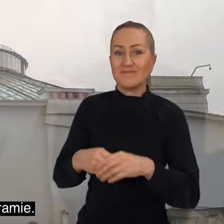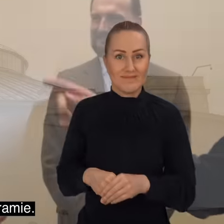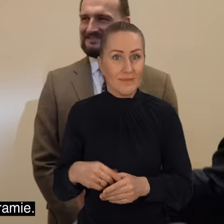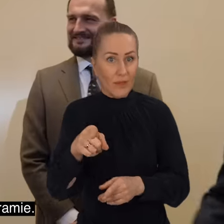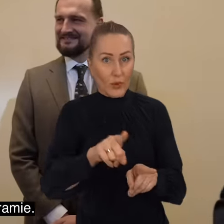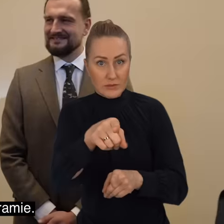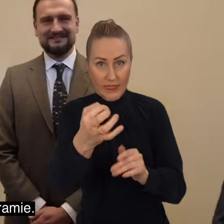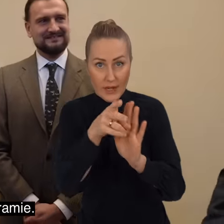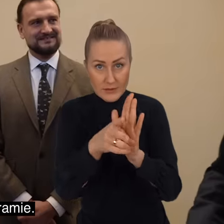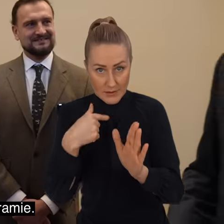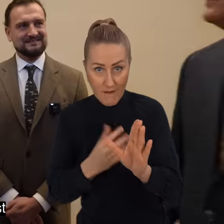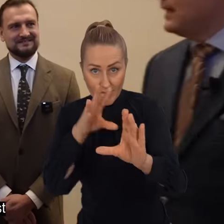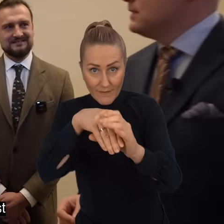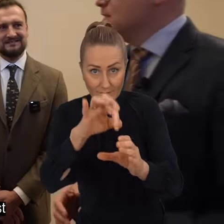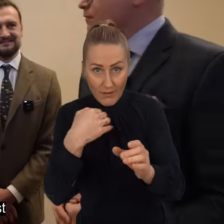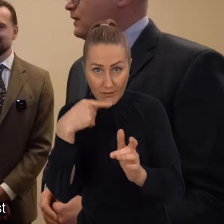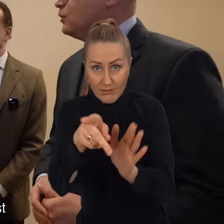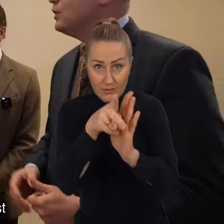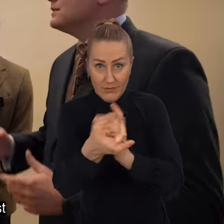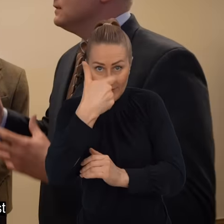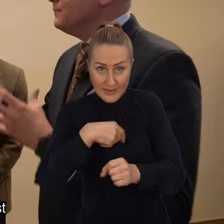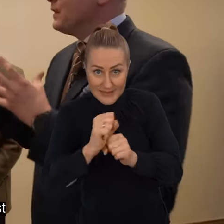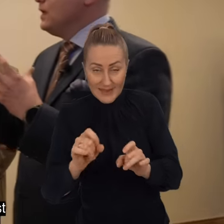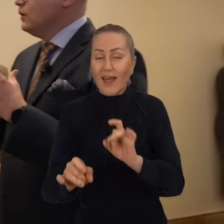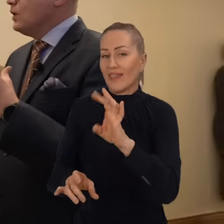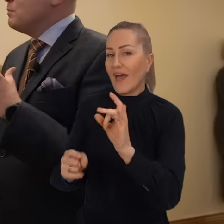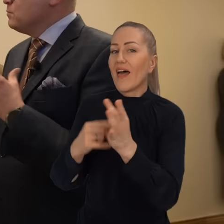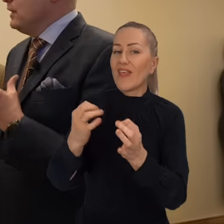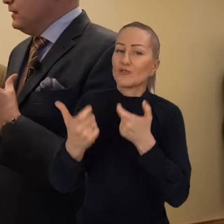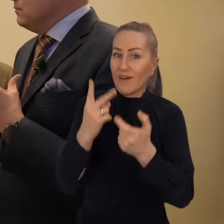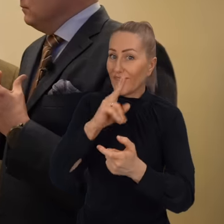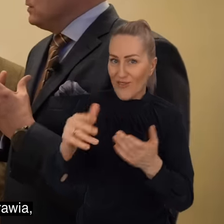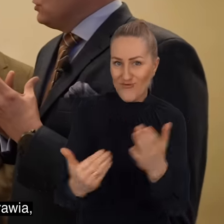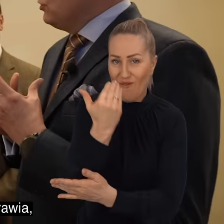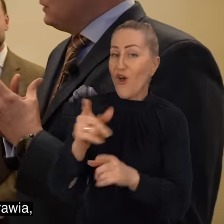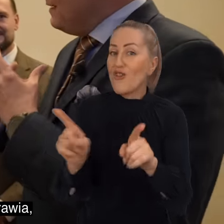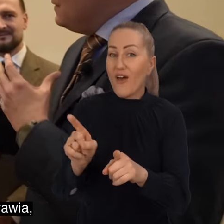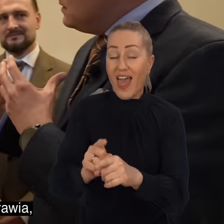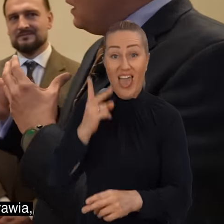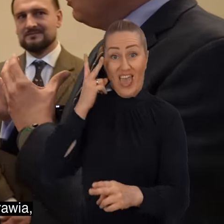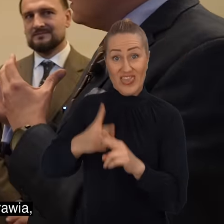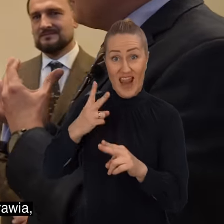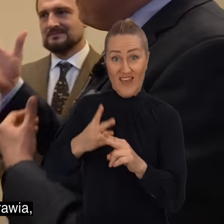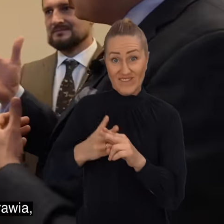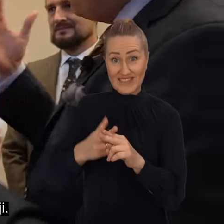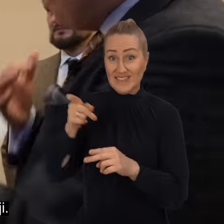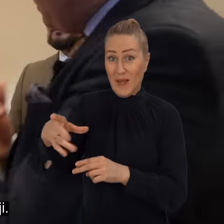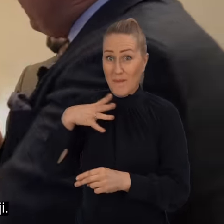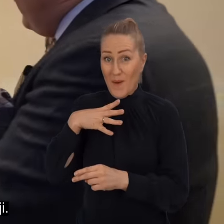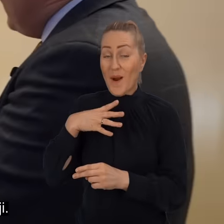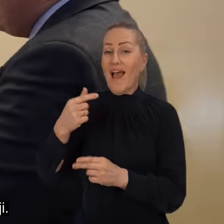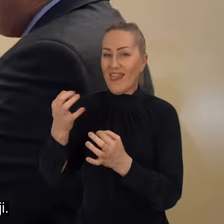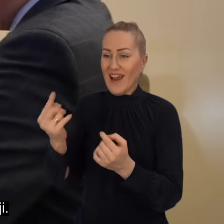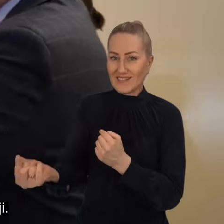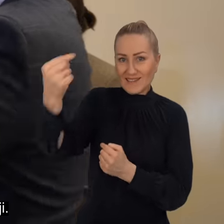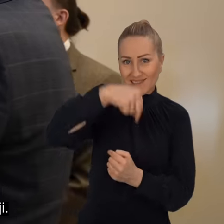Ja będę teraz w Pana programie. Tak, zdecydowanie. To jest postmodernizm. To znaczy telewizja, która sprawia, że ktoś był